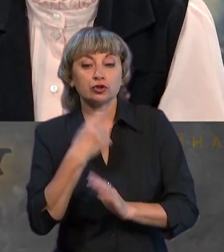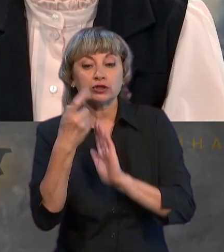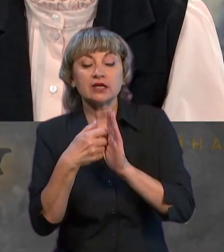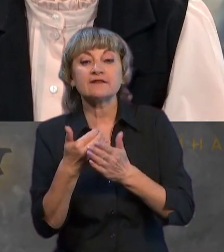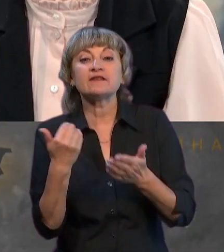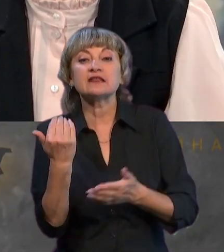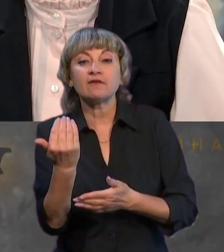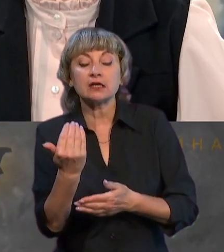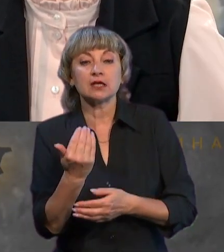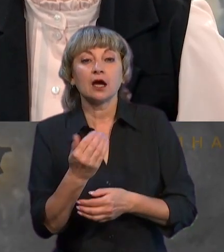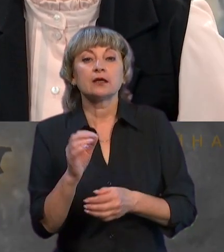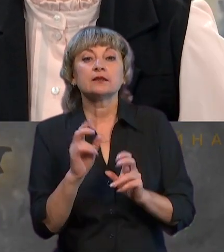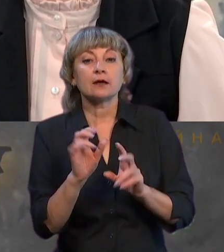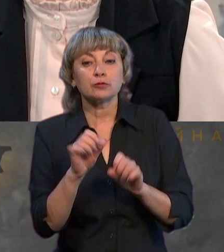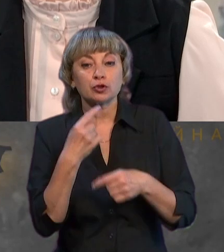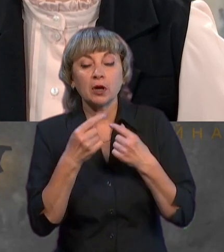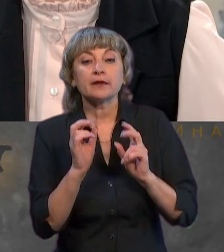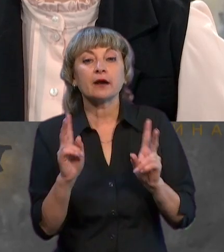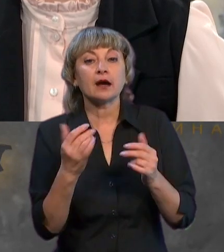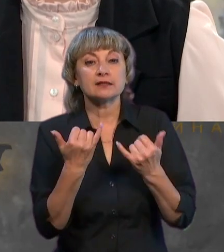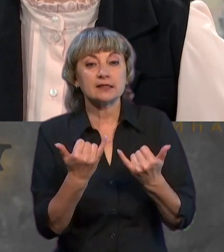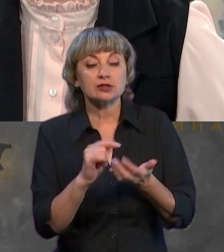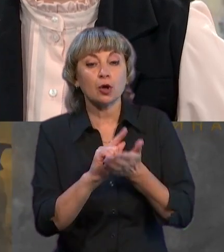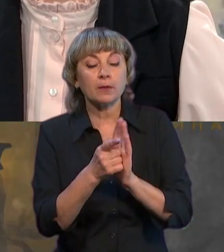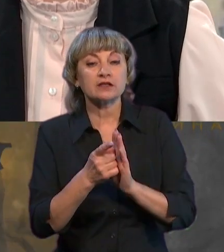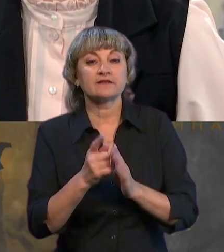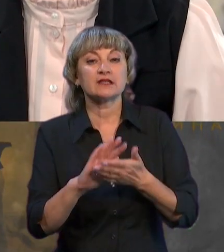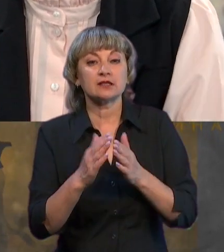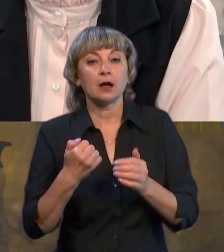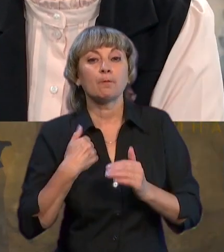звичайно, ми можемо про це говорити. Яка зараз оперативна ситуація на полі бою?